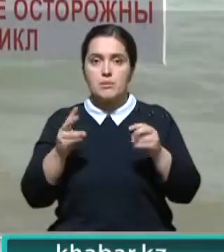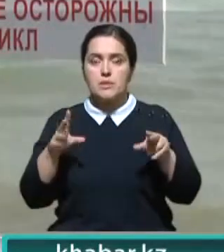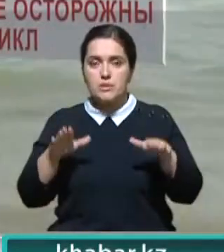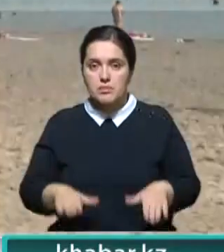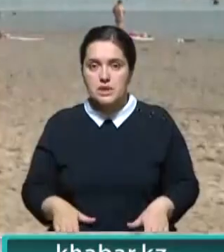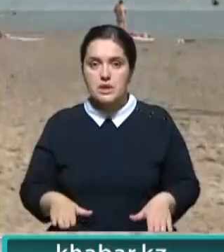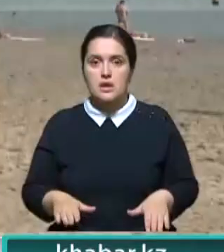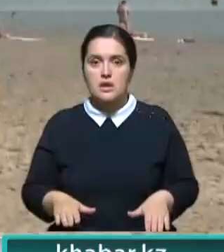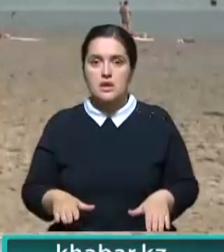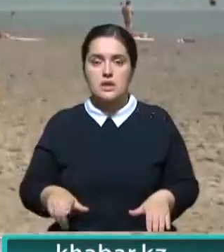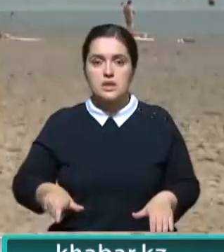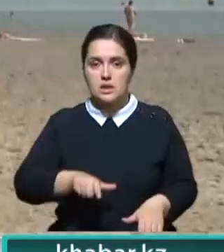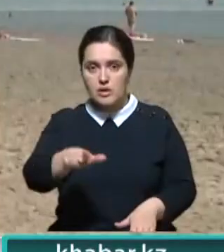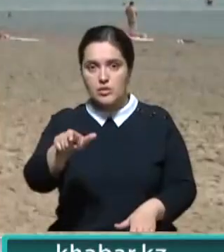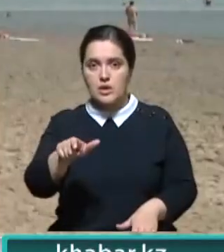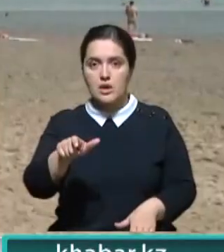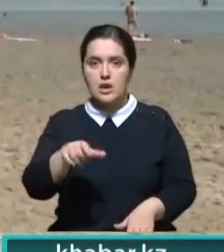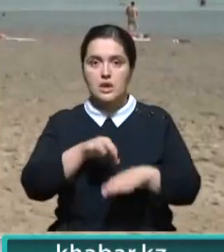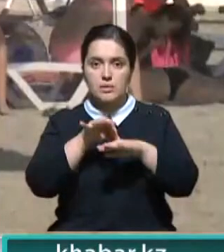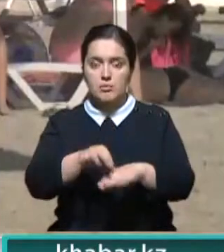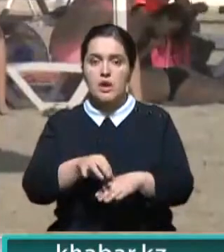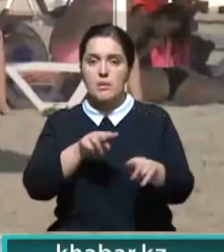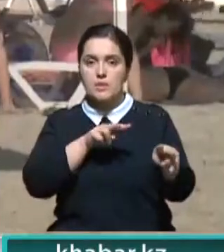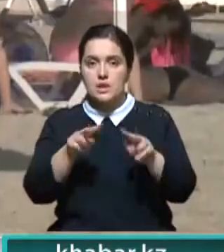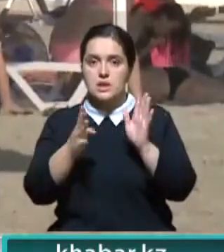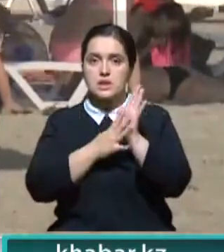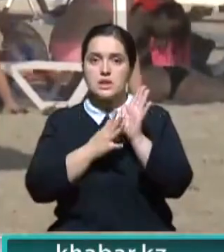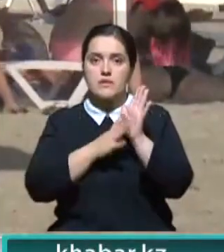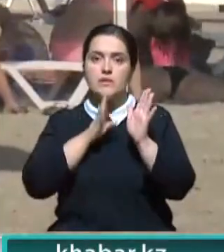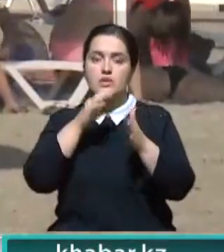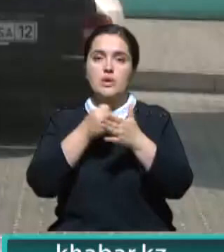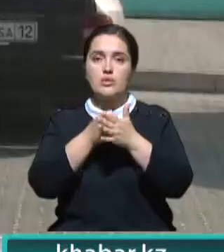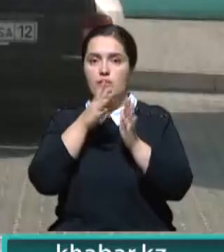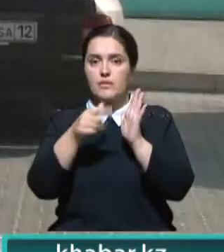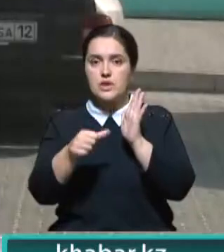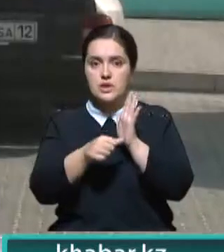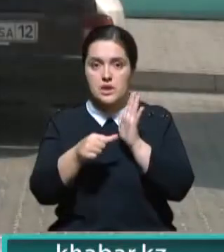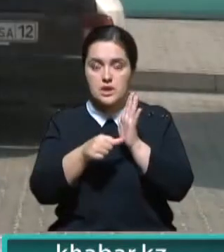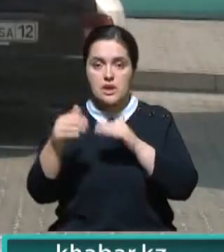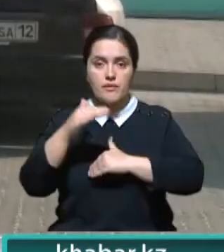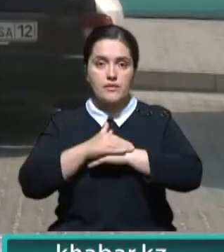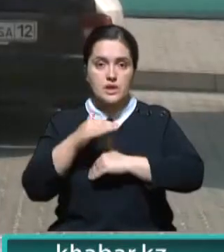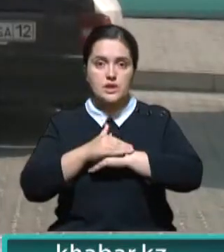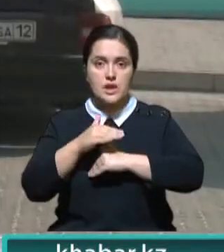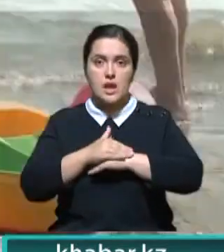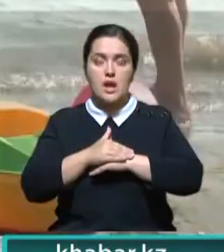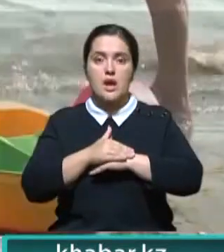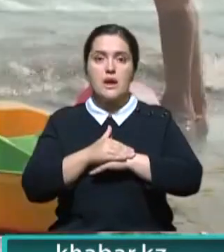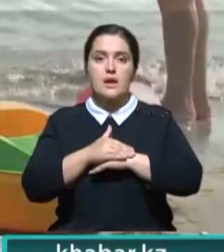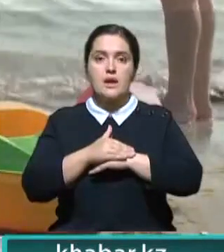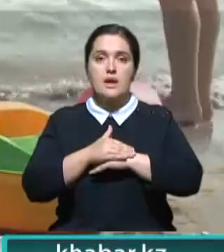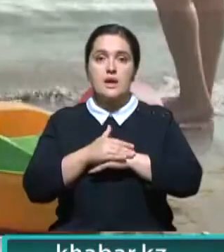10 опасных мест. Степные шоссейные дороги, ведущие к ним отныне, патрулируются с 9 утра до 18 часов вечера. По словам